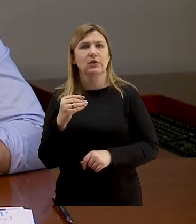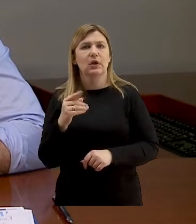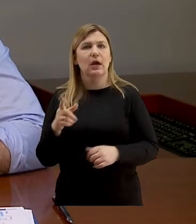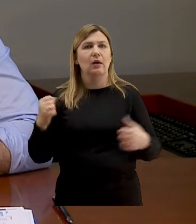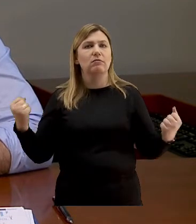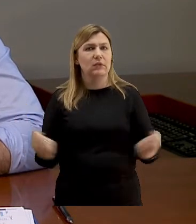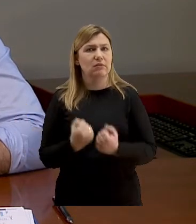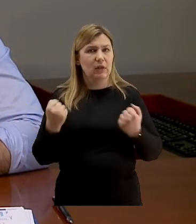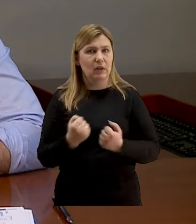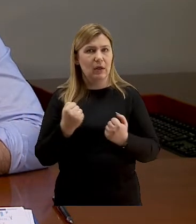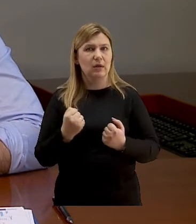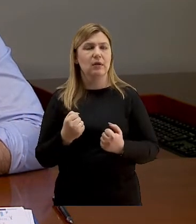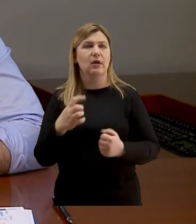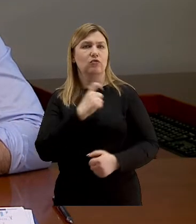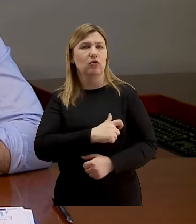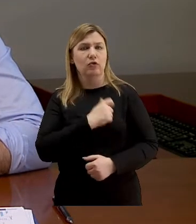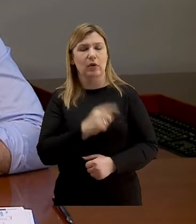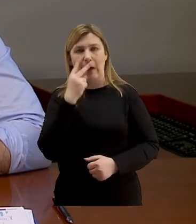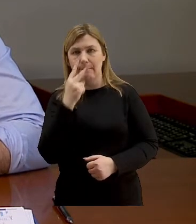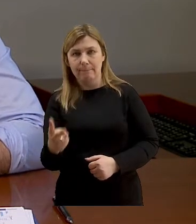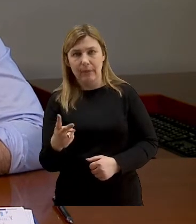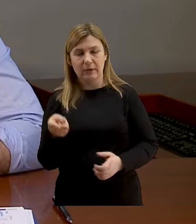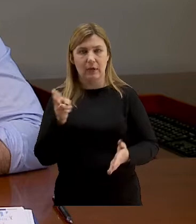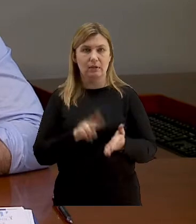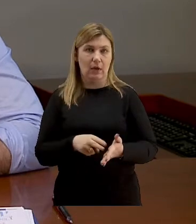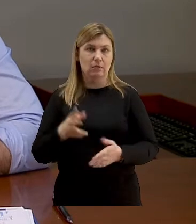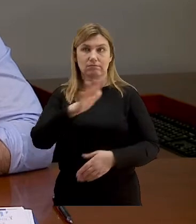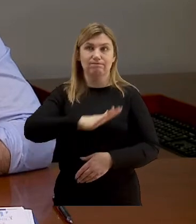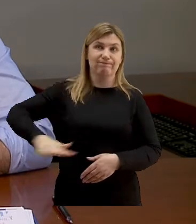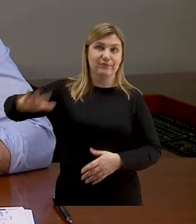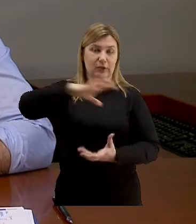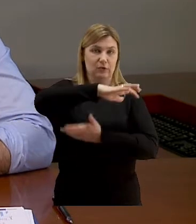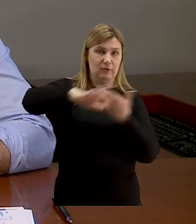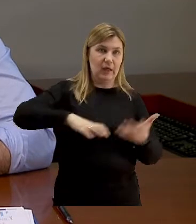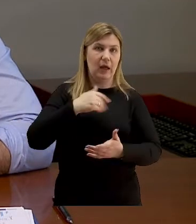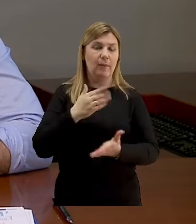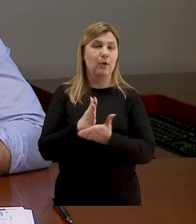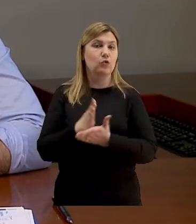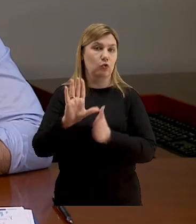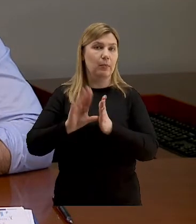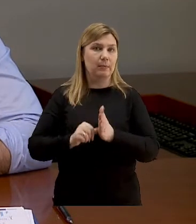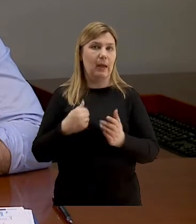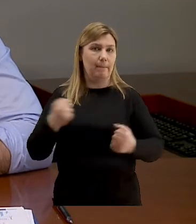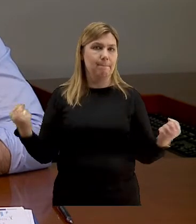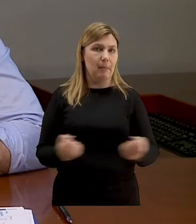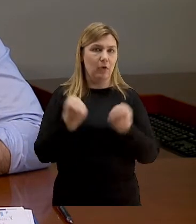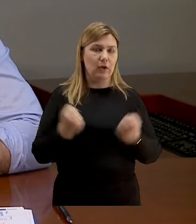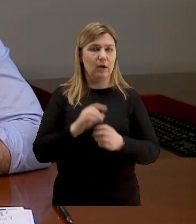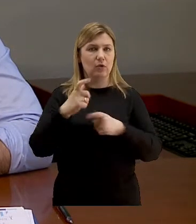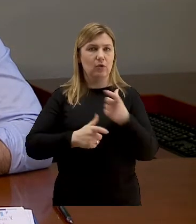życzliwie spoglądać na otaczający nas świat a my jako służby miejskie postaramy się zrobić wszystko żeby